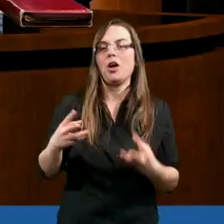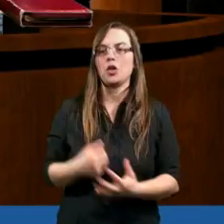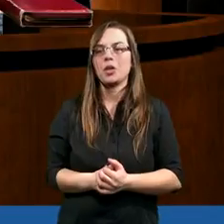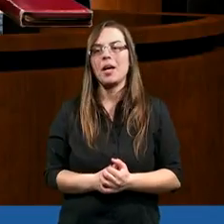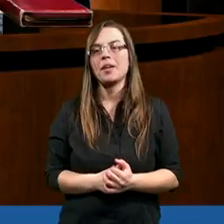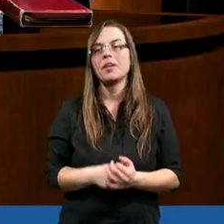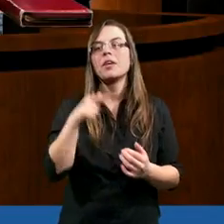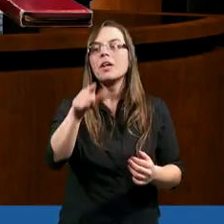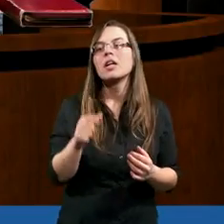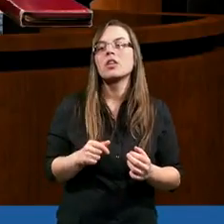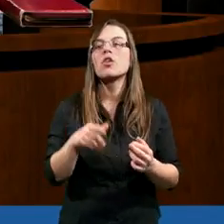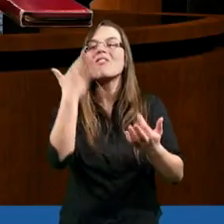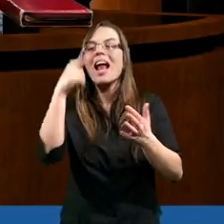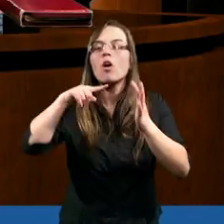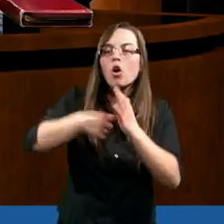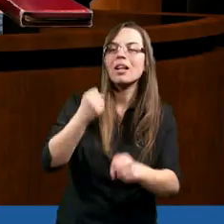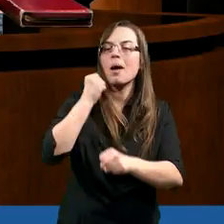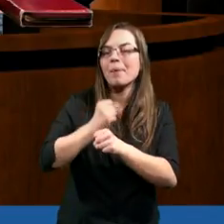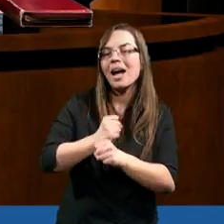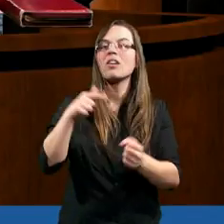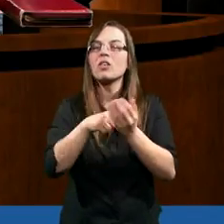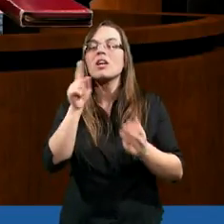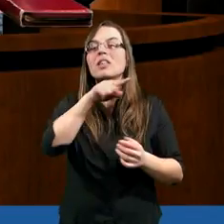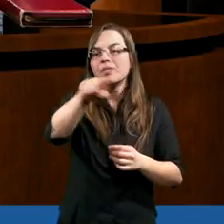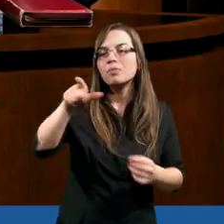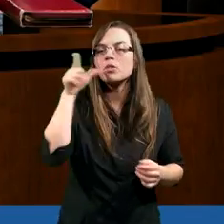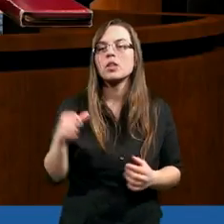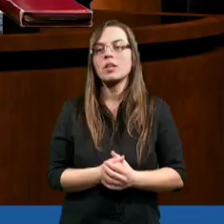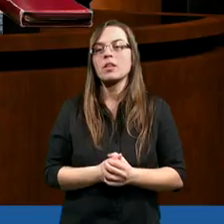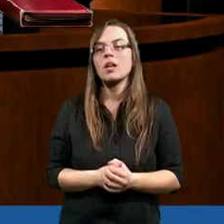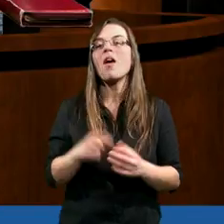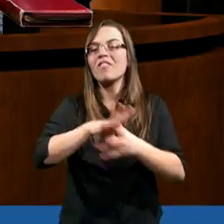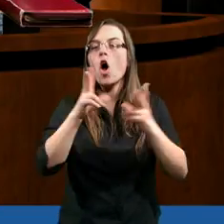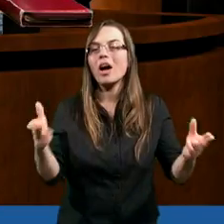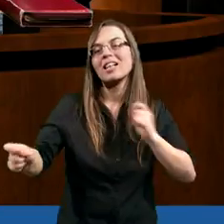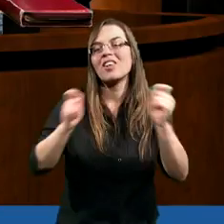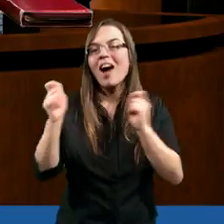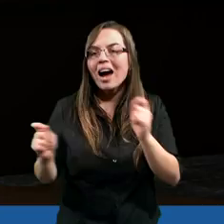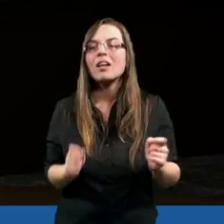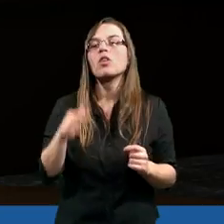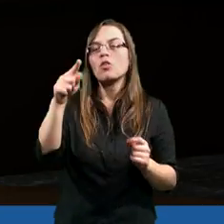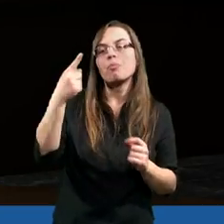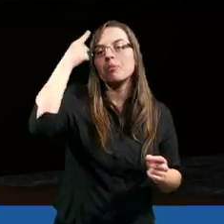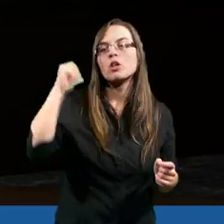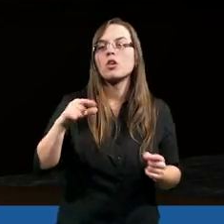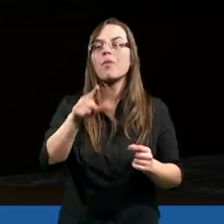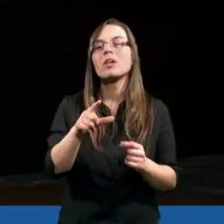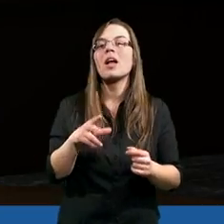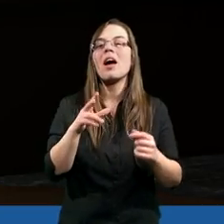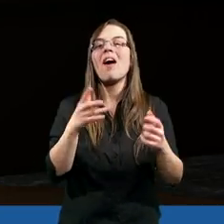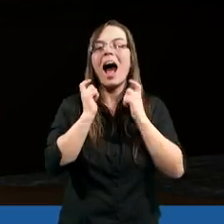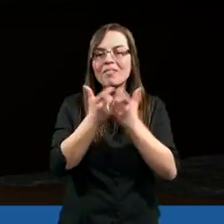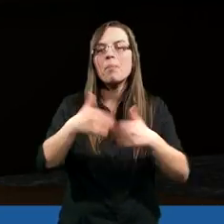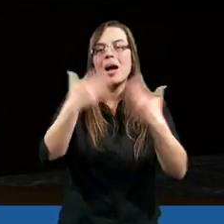życia. Ja podczas studii wielokrotnie pracowałem za granicą w okresie wakacyjnym i tam często miałem zbór